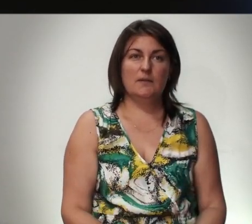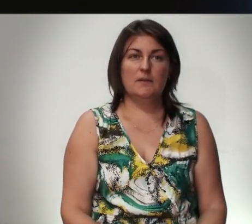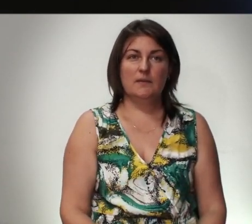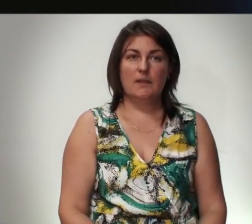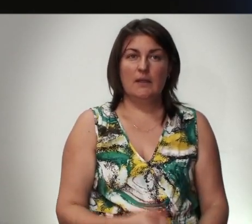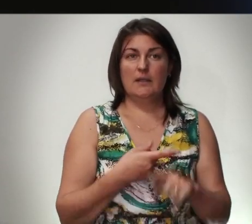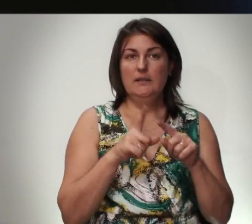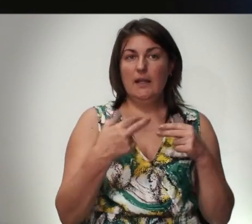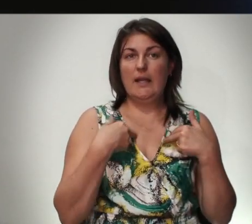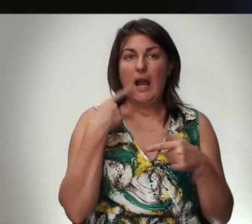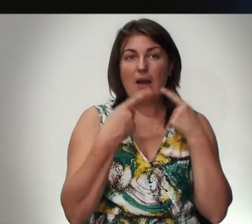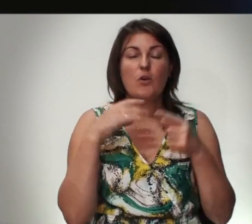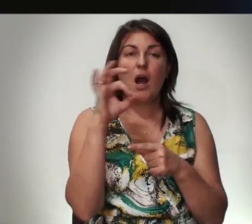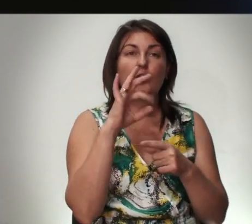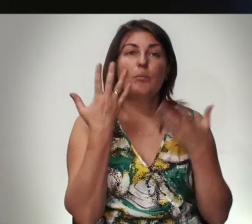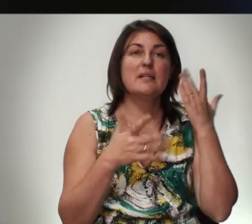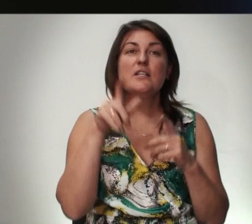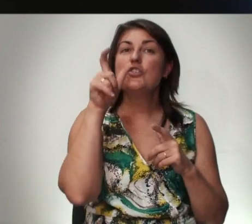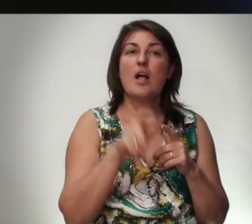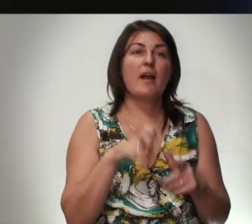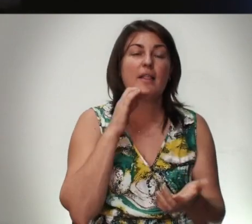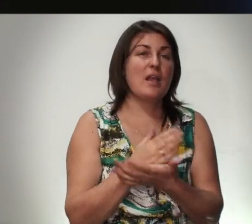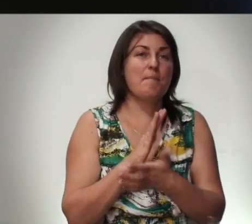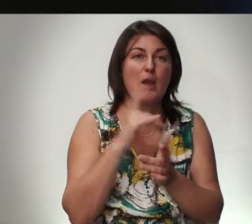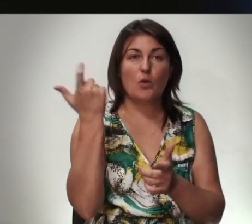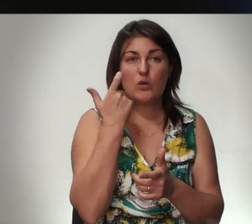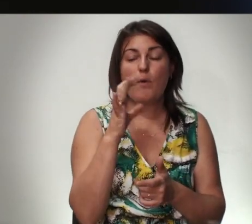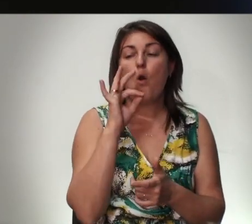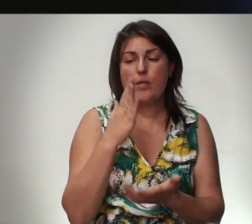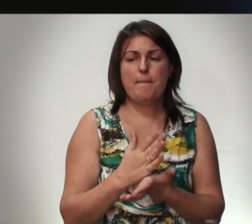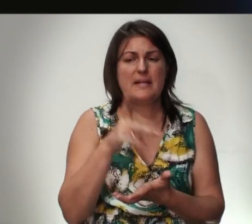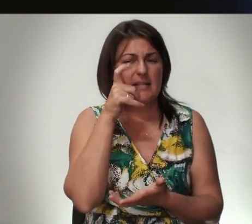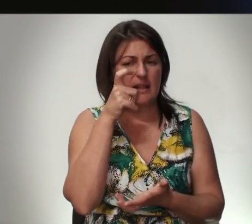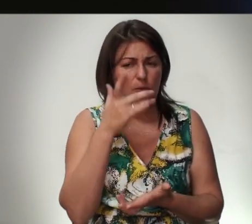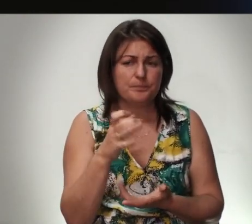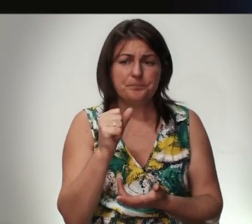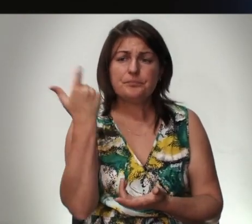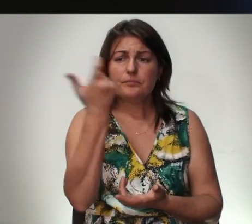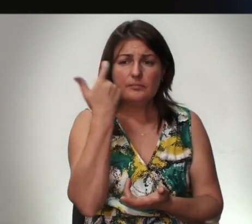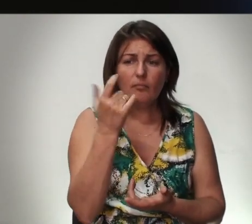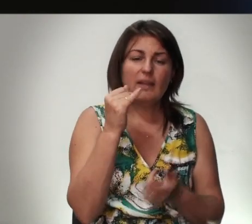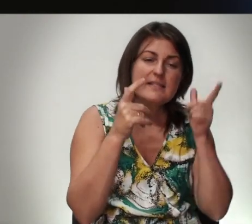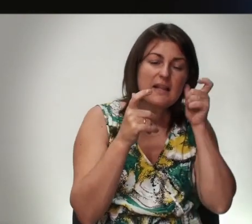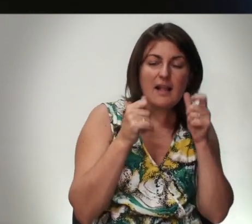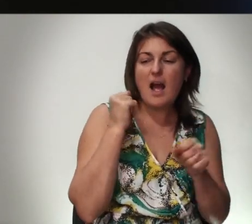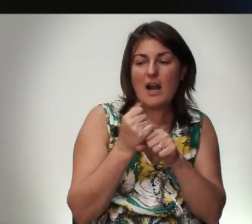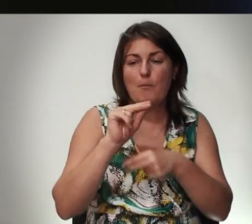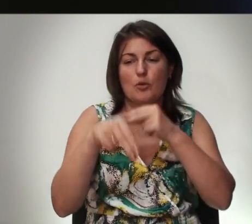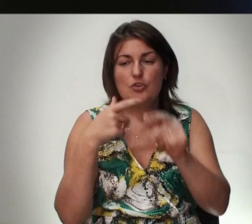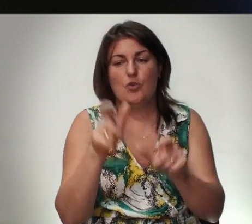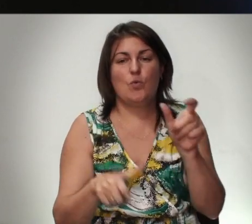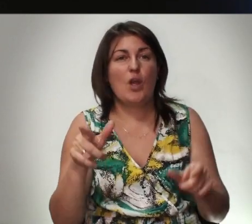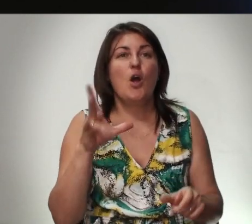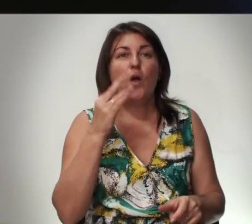Это Я говорю О том Что Если Человек Не Имеет Господа Он Имеет Сатану А Господь И Сатана Работает Через Людей